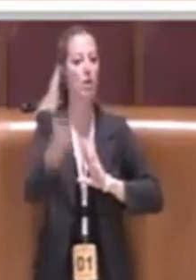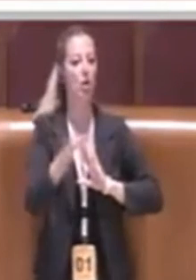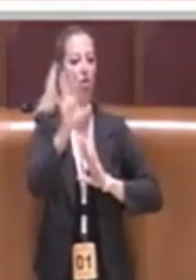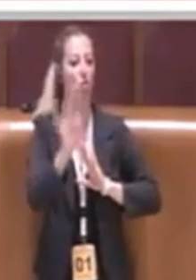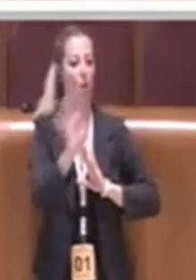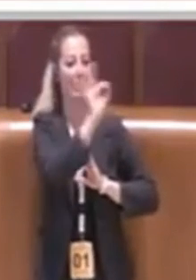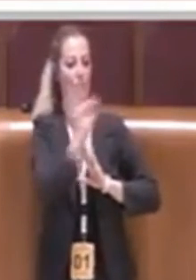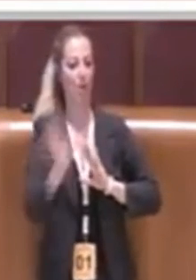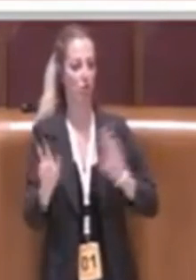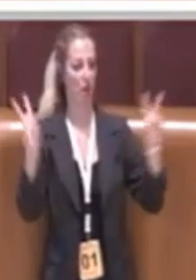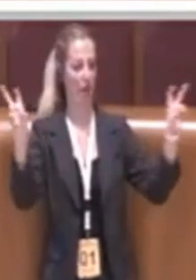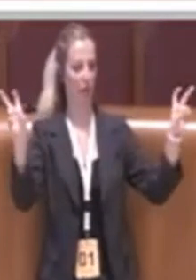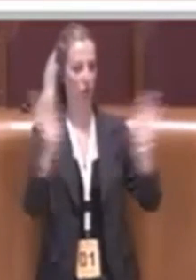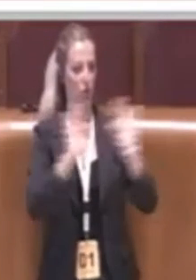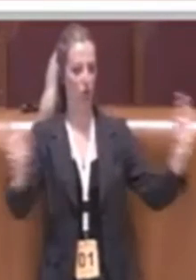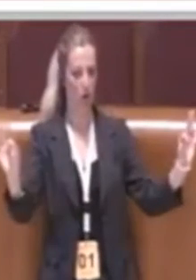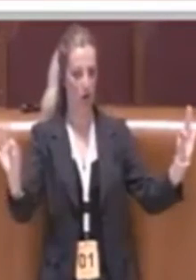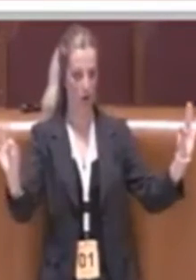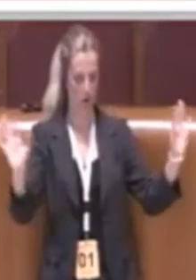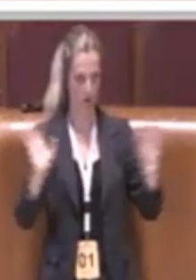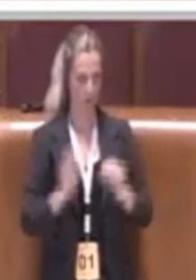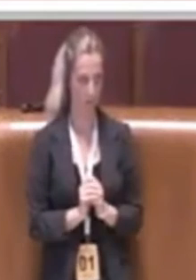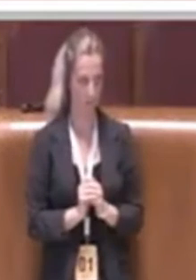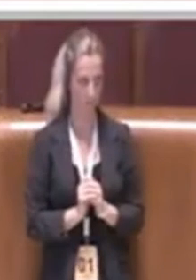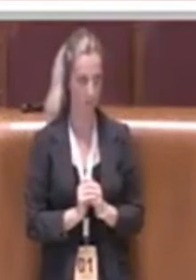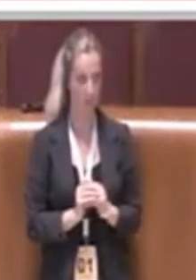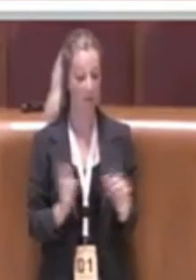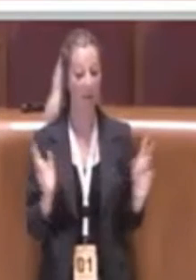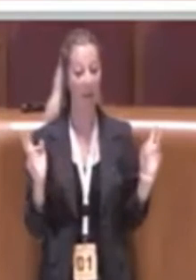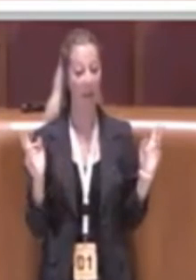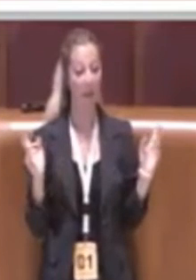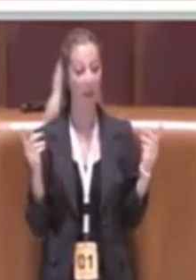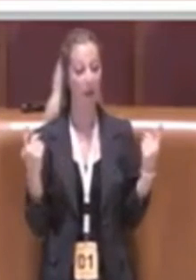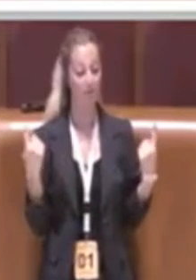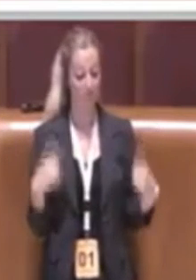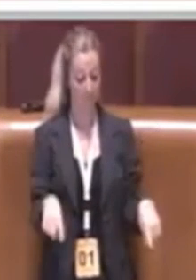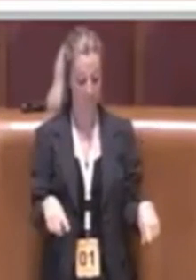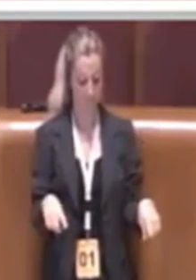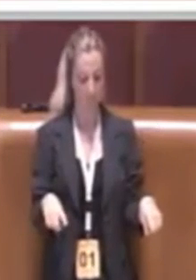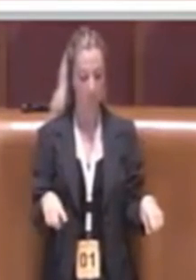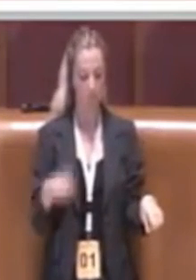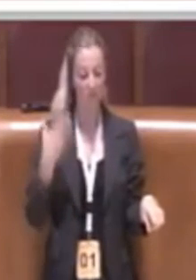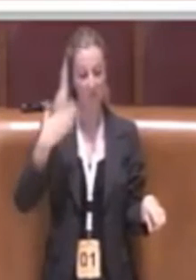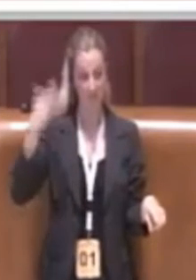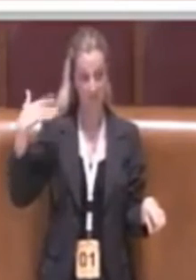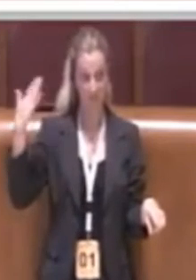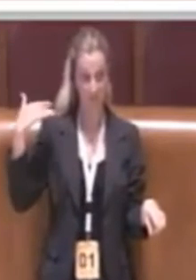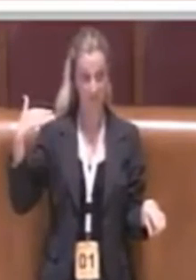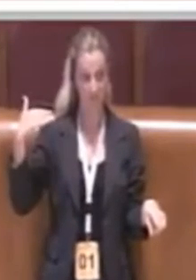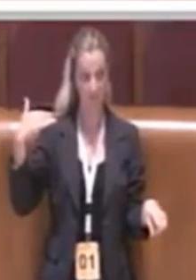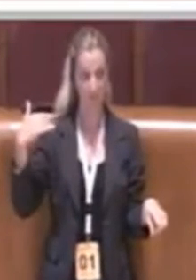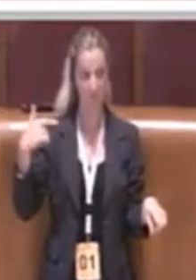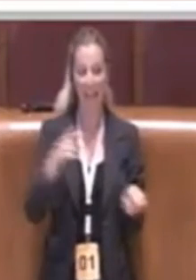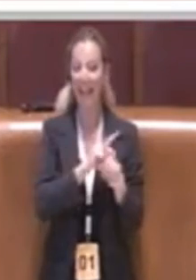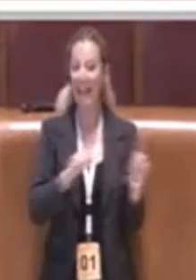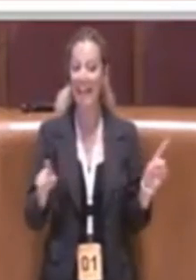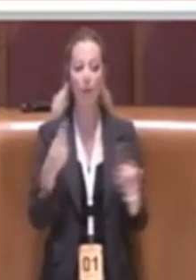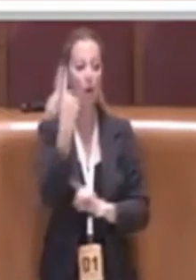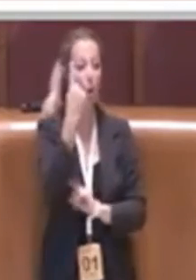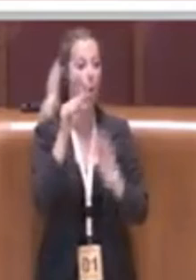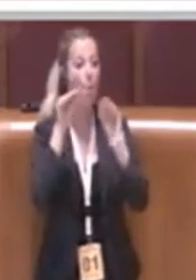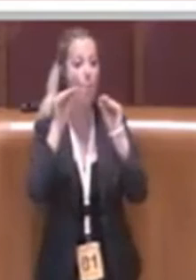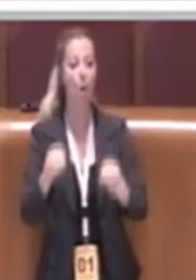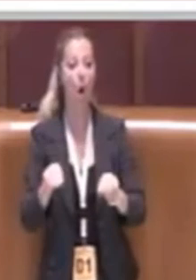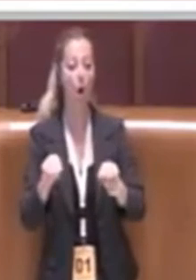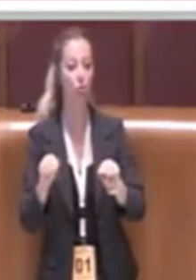Se è vero che lì non fu dato neanche un posto alla